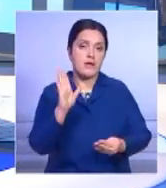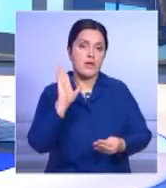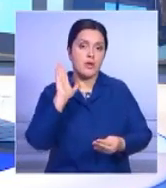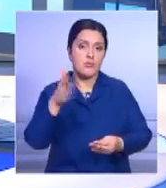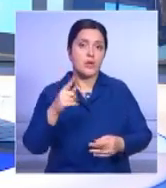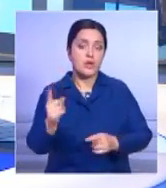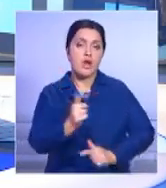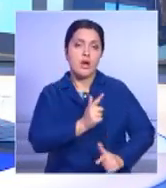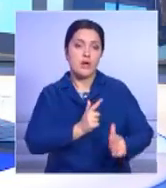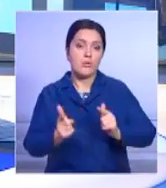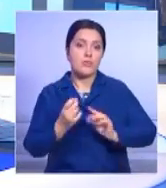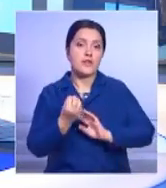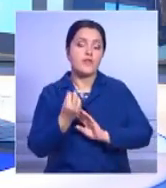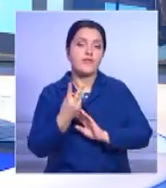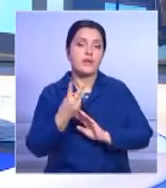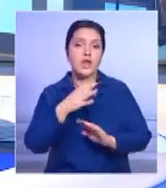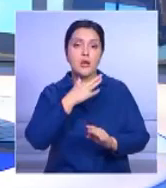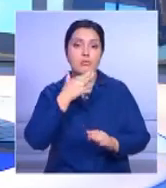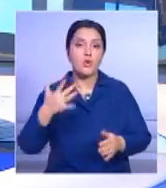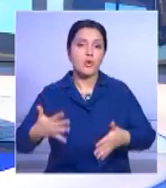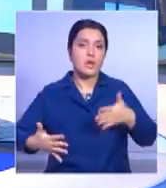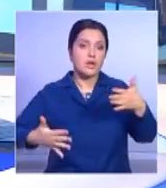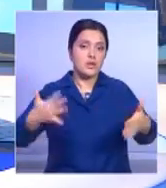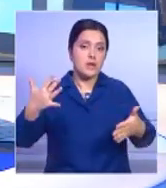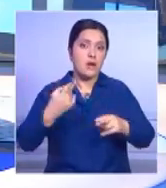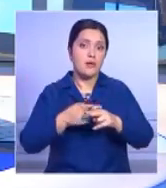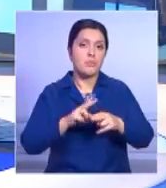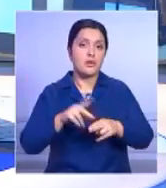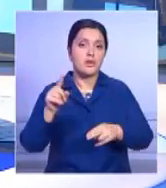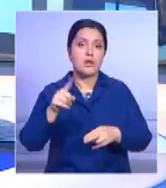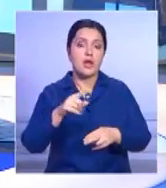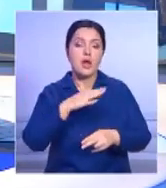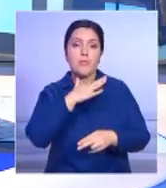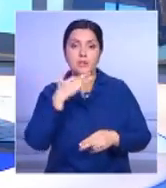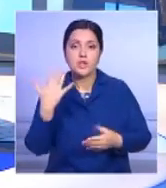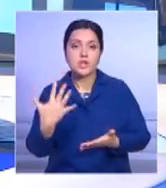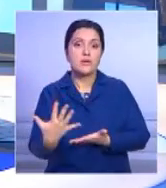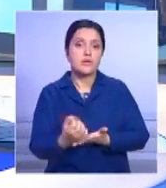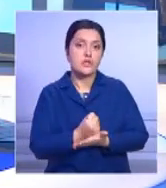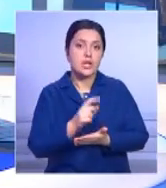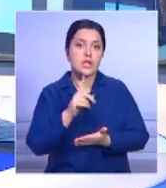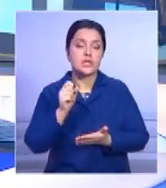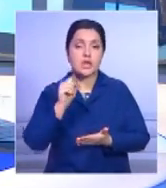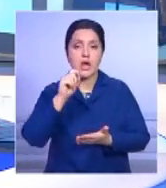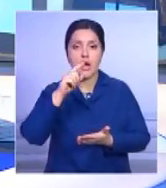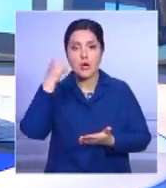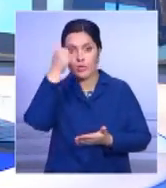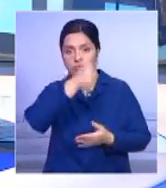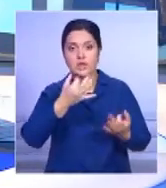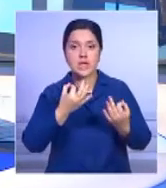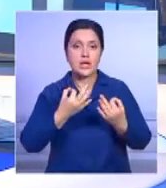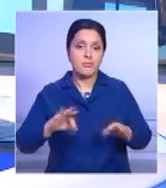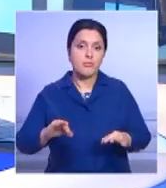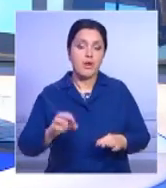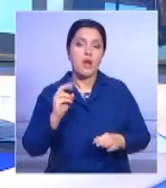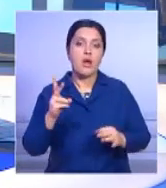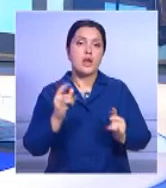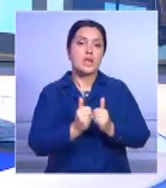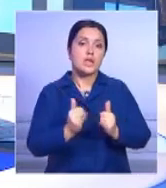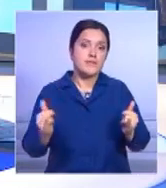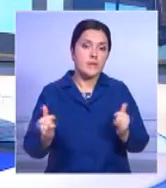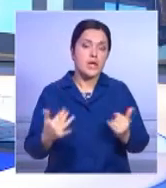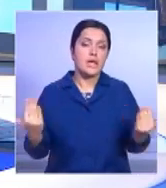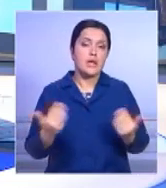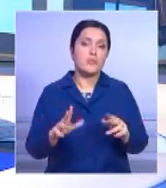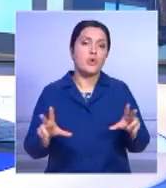новоселами. В эксплуатацию планируют ввести 12 многоэтажек. Это одно из многочисленных достижений района за годы независимости